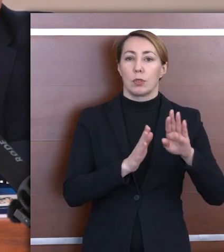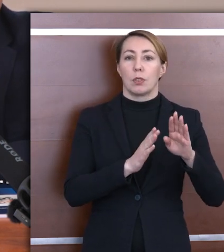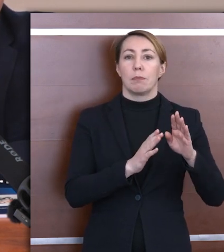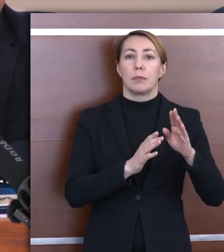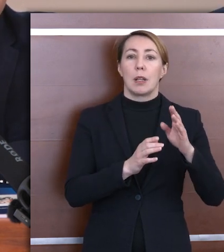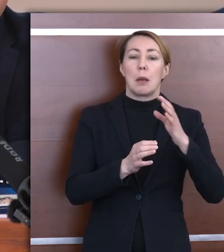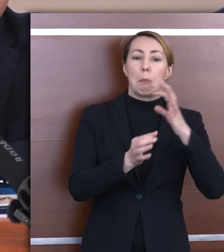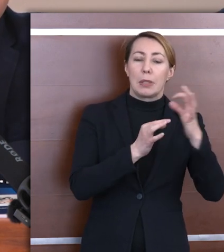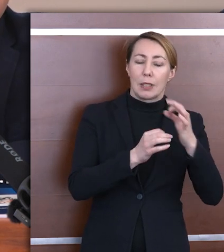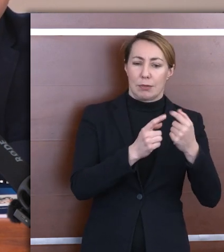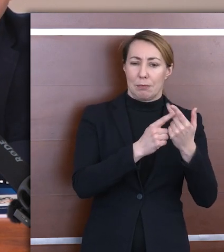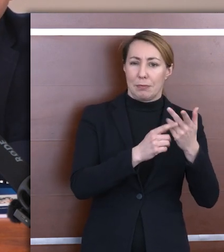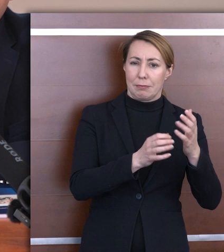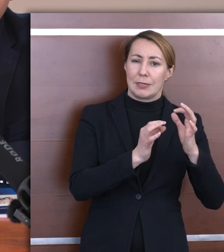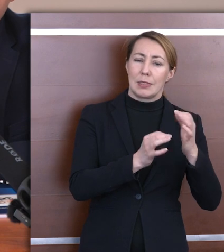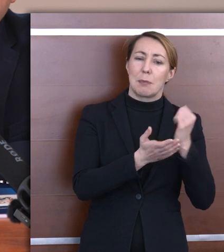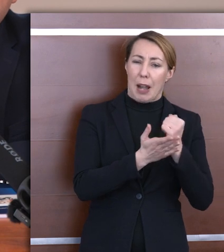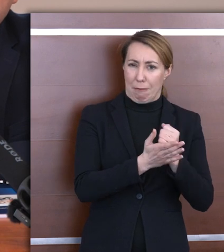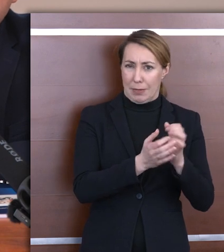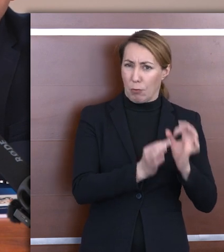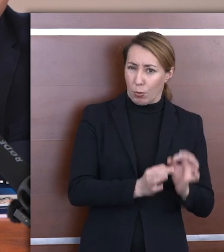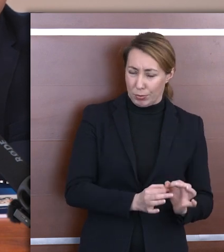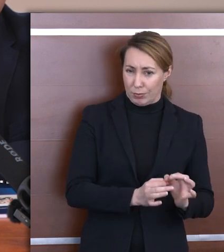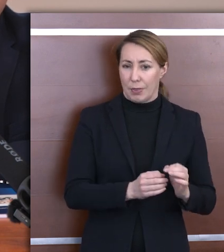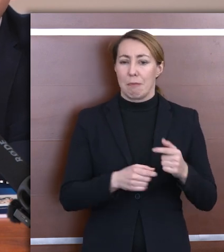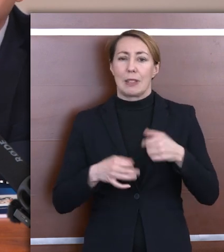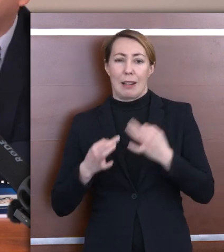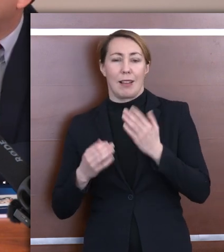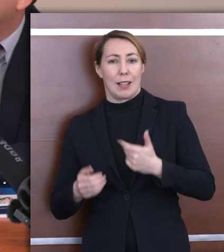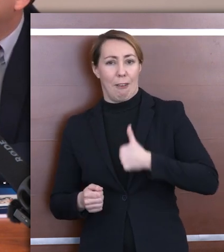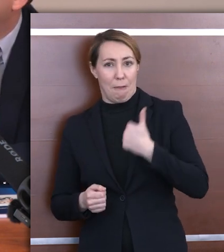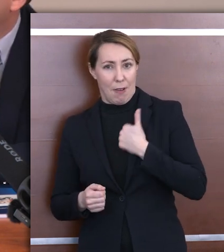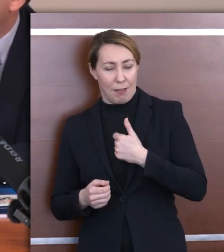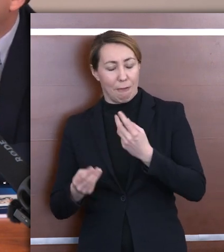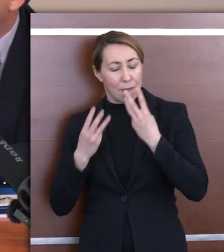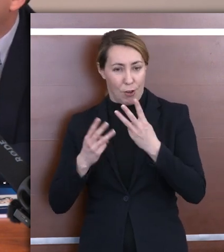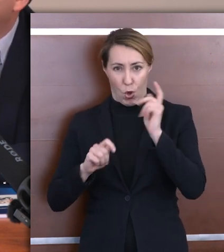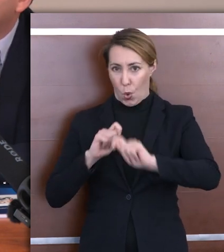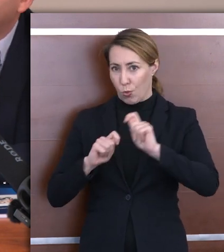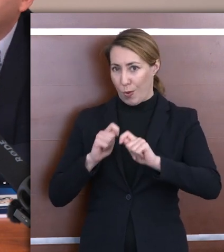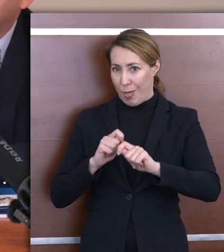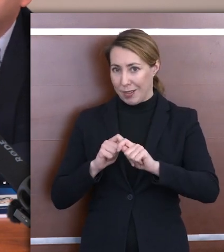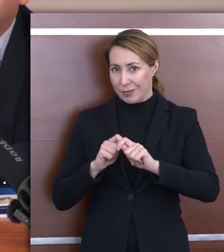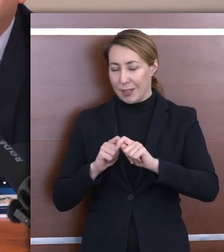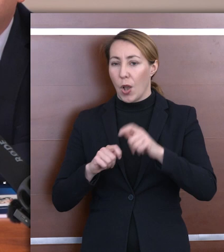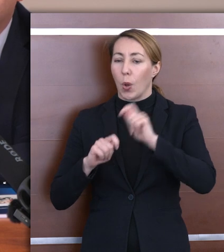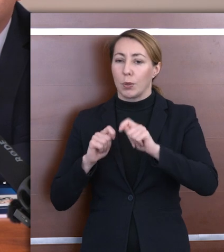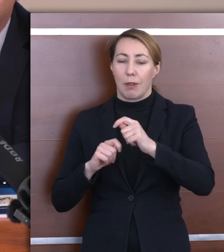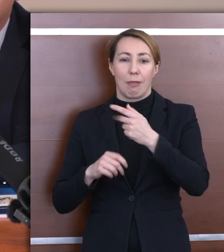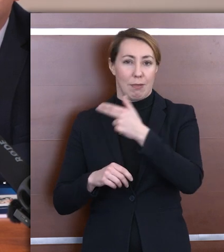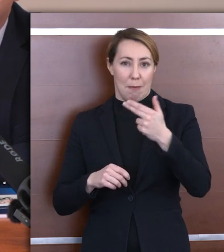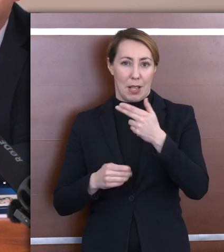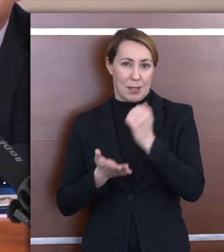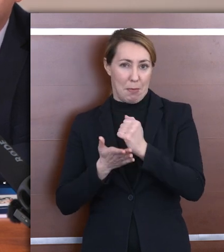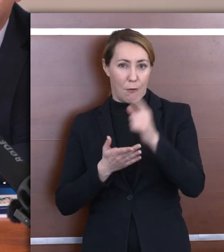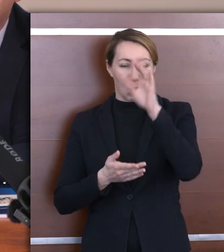rzeczach bieżących w funkcjonowaniu delegatury, to chcemy się pochwalić bardzo ważną kontrolę z naszego punktu widzenia, kontrolą dotyczącą spraw społecznych.